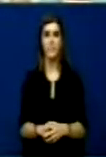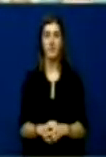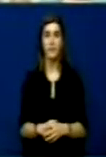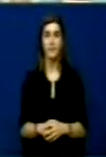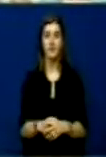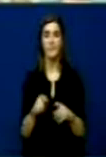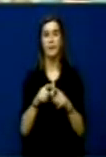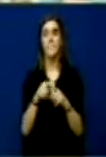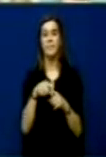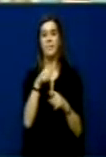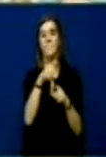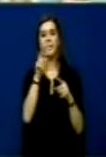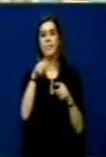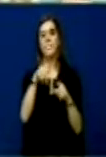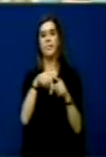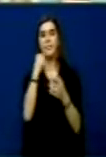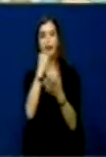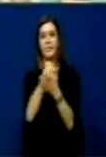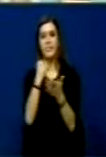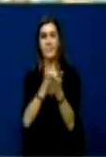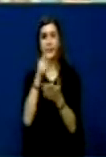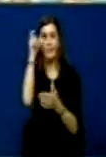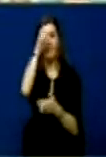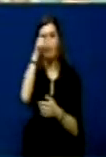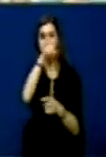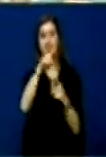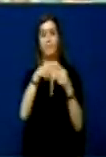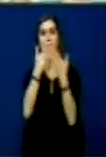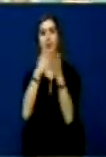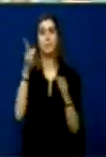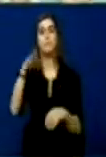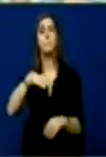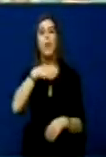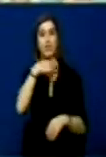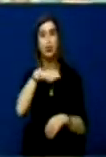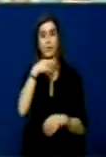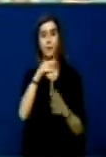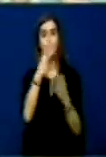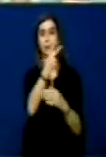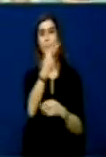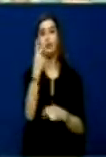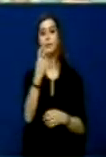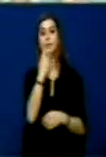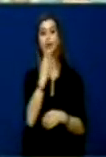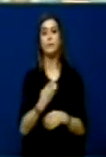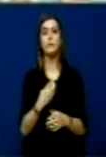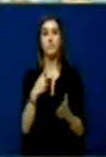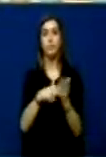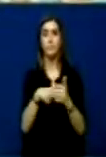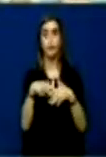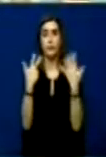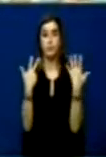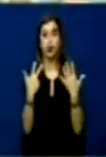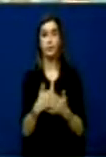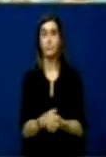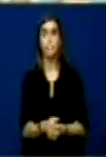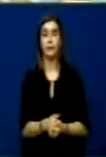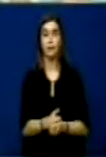Inaugurimi dhe funksionimi i postelekomit të sërbist në Graçanit me 22 djetor të vitit 2008.